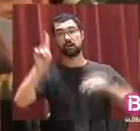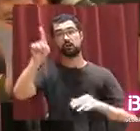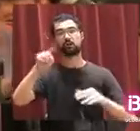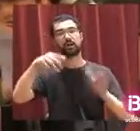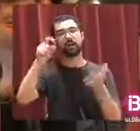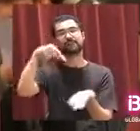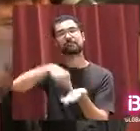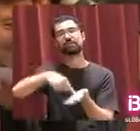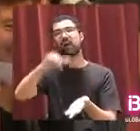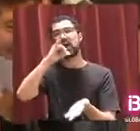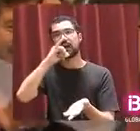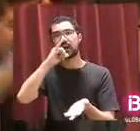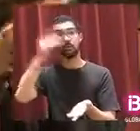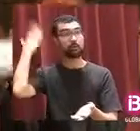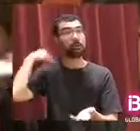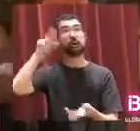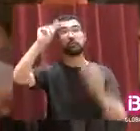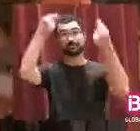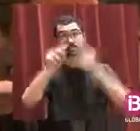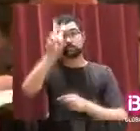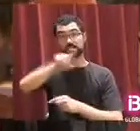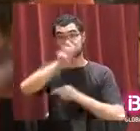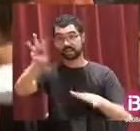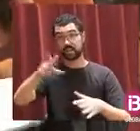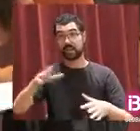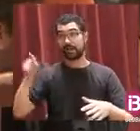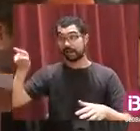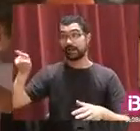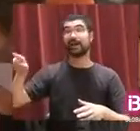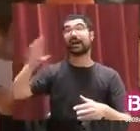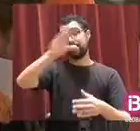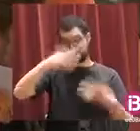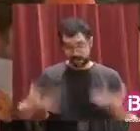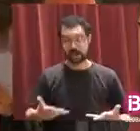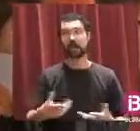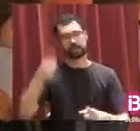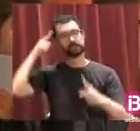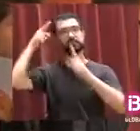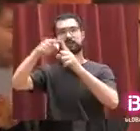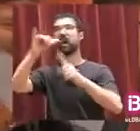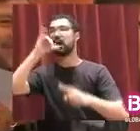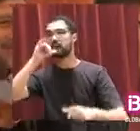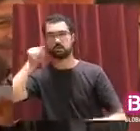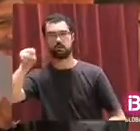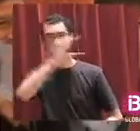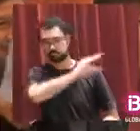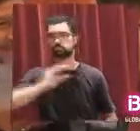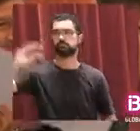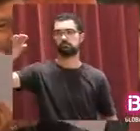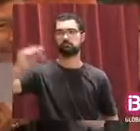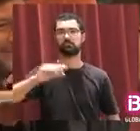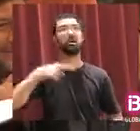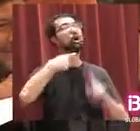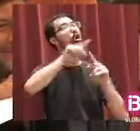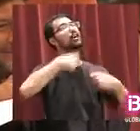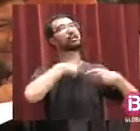que se va fent la llei de pressupostos de l'any 2013, ara torni en aquests pressupostos a ser finalista. Nosaltres volem, o volíem